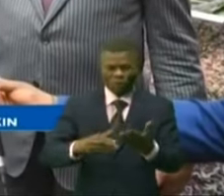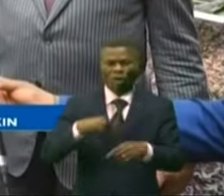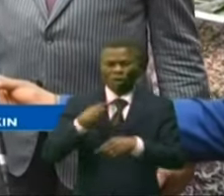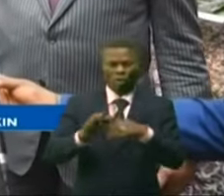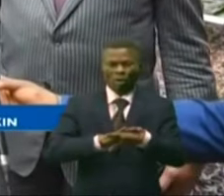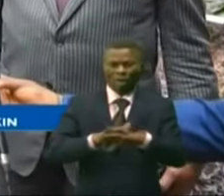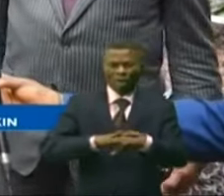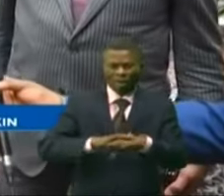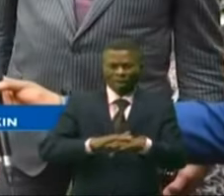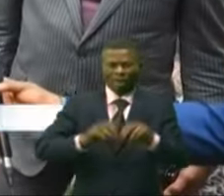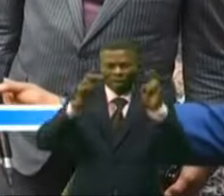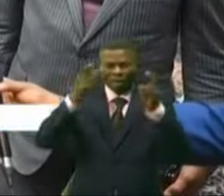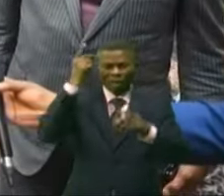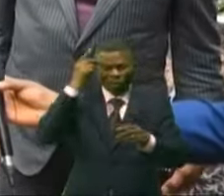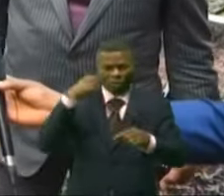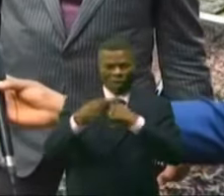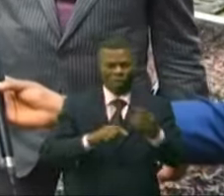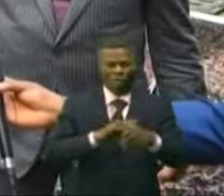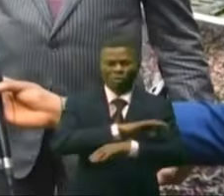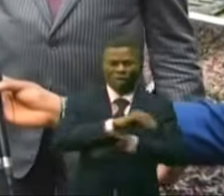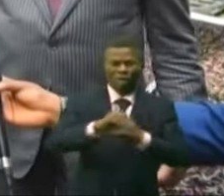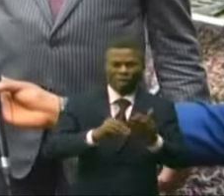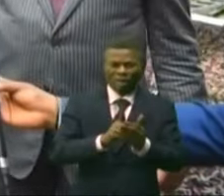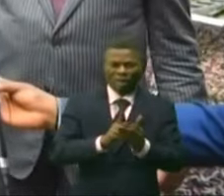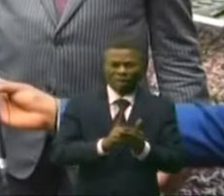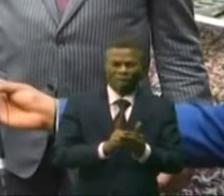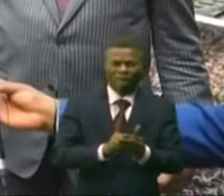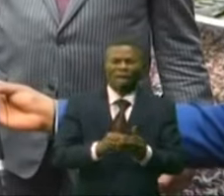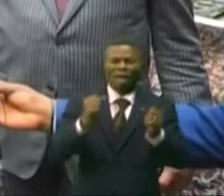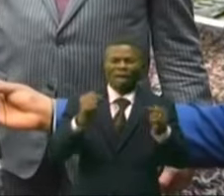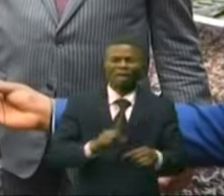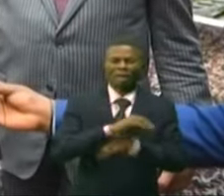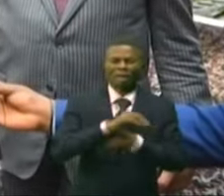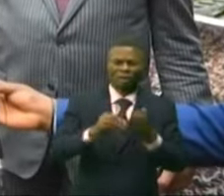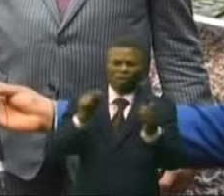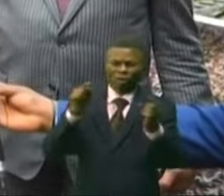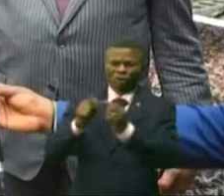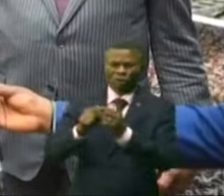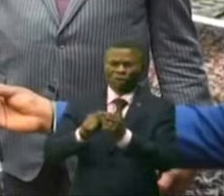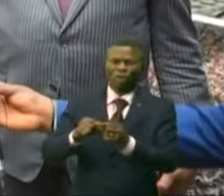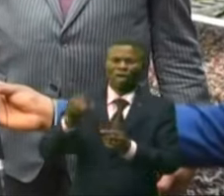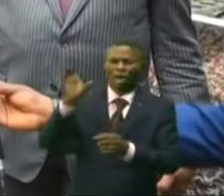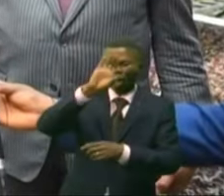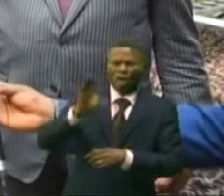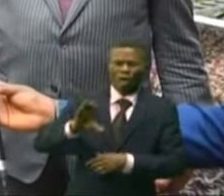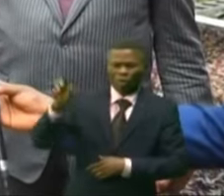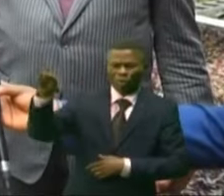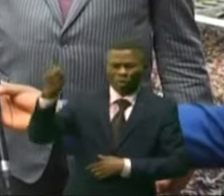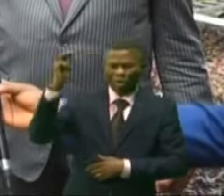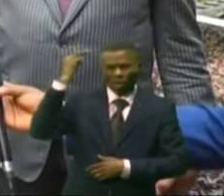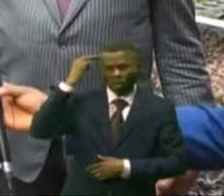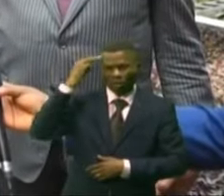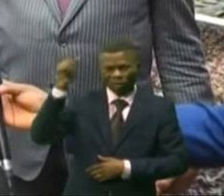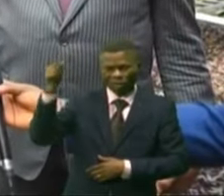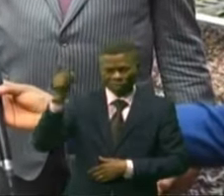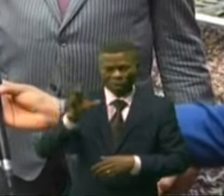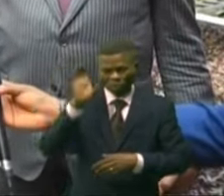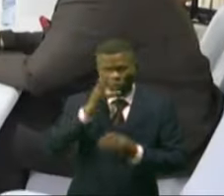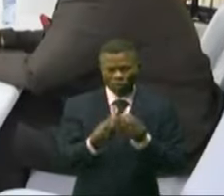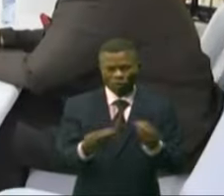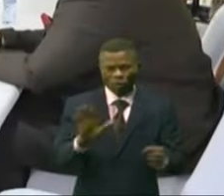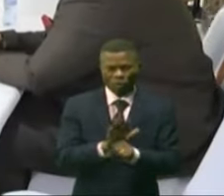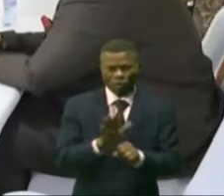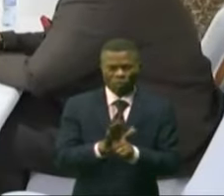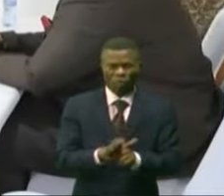Kinshasa, vous partirez de la gare centrale vers l'aéroport d'Ingili. Nous ne pas en train de chercher une solution à deux semaines, nous sommes en train de chercher une solution adéquate pour le transport.